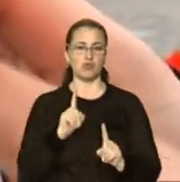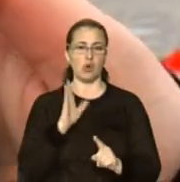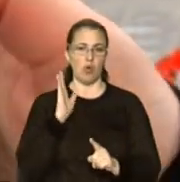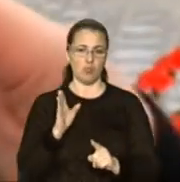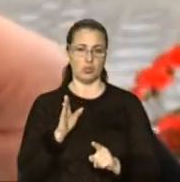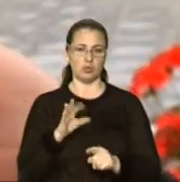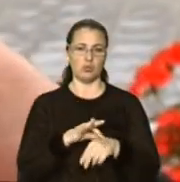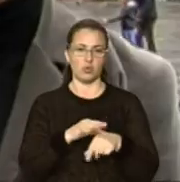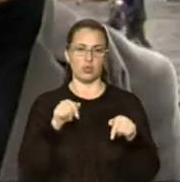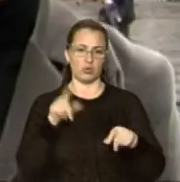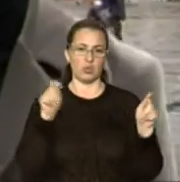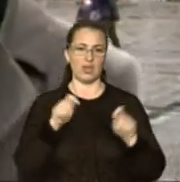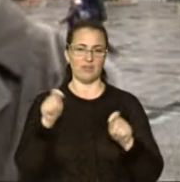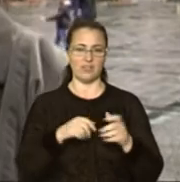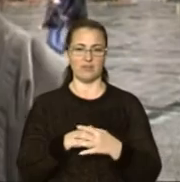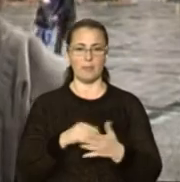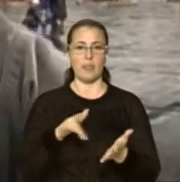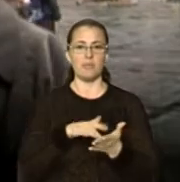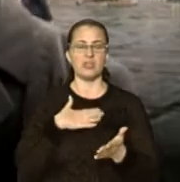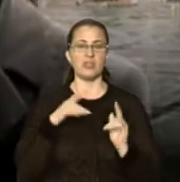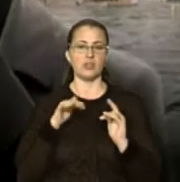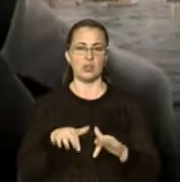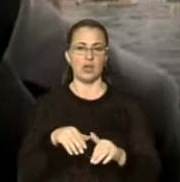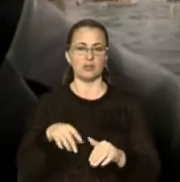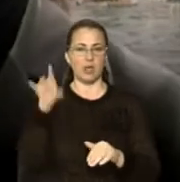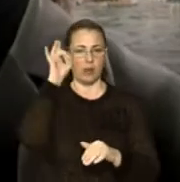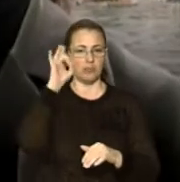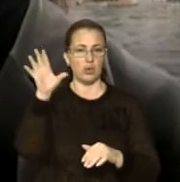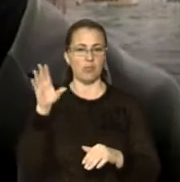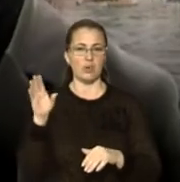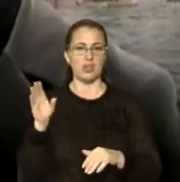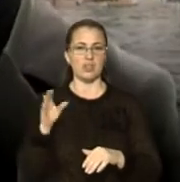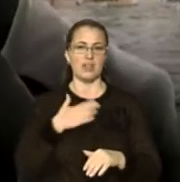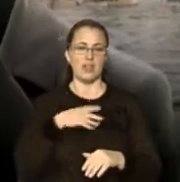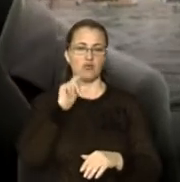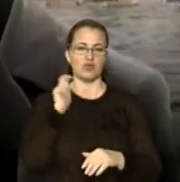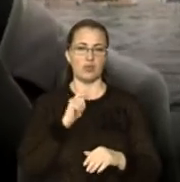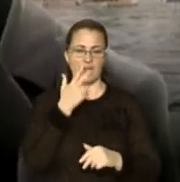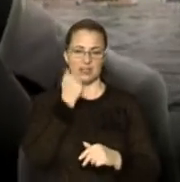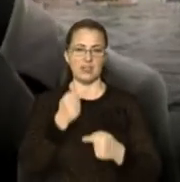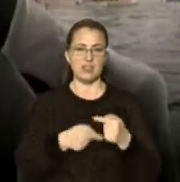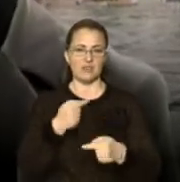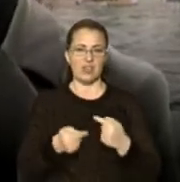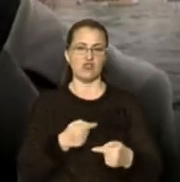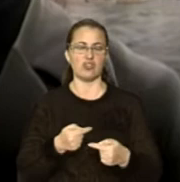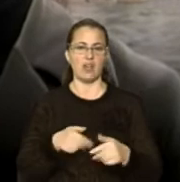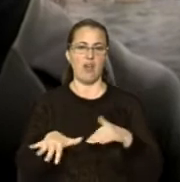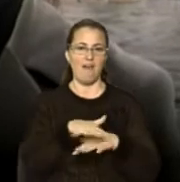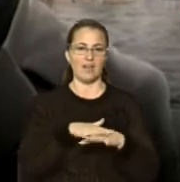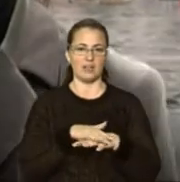нас на фестивалі. Метою нашої акції є популяризувати, розуміти наші українські звичаї, традиції в народі.